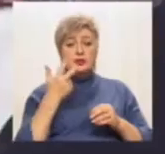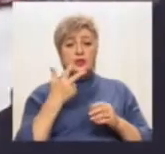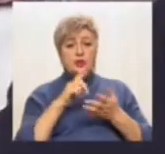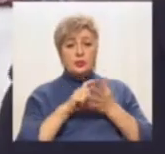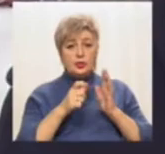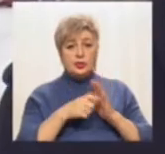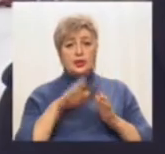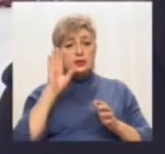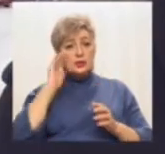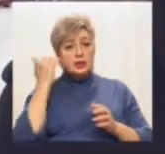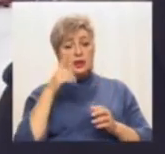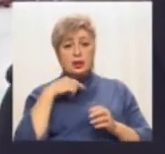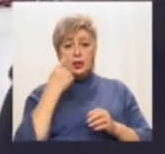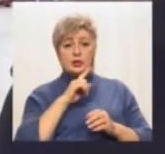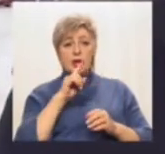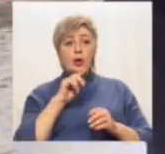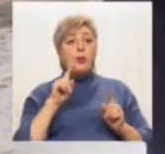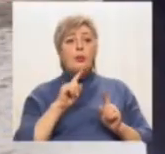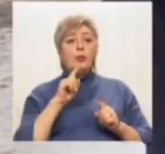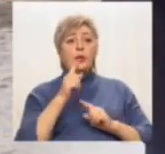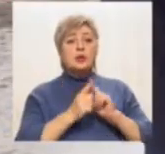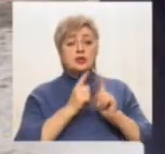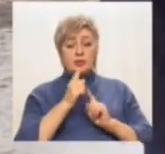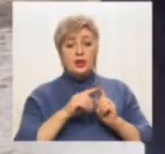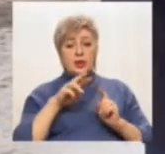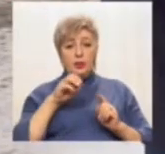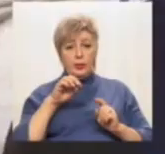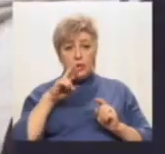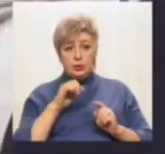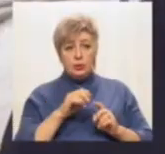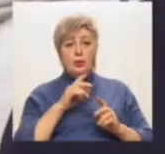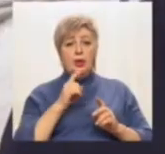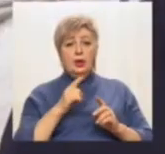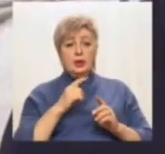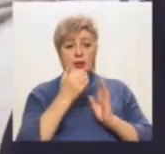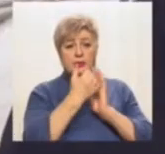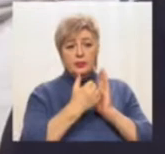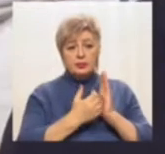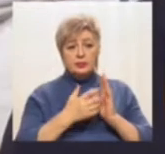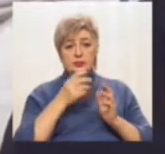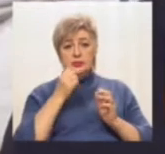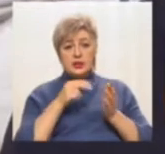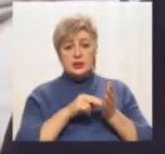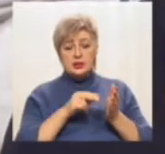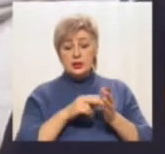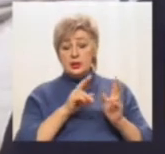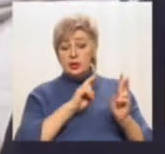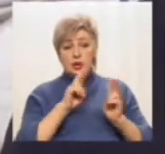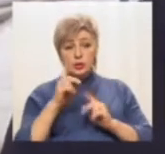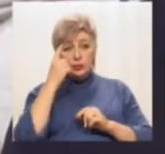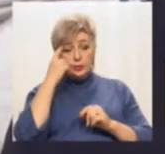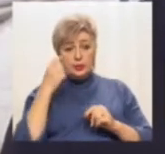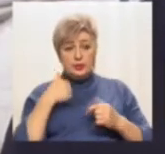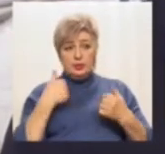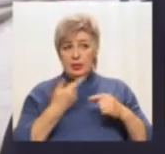каже, що про зміни в меню та підвищення цін його ніхто не попереджав. Ніхто з нами не радився. Це